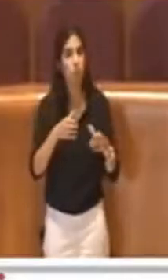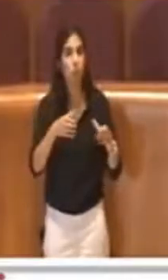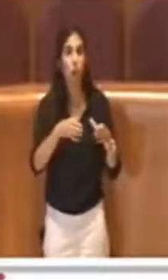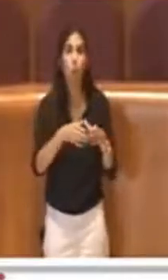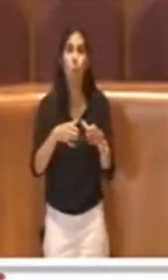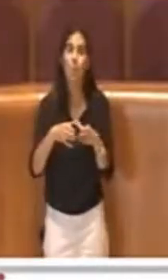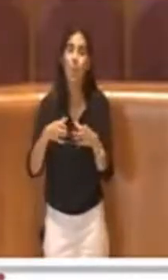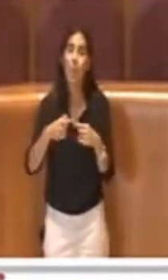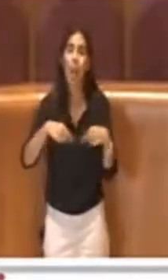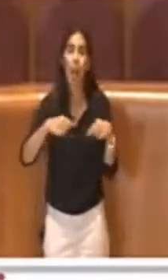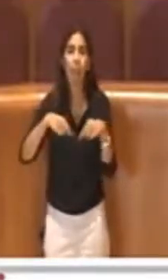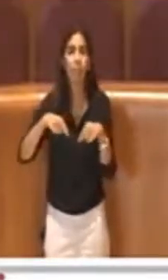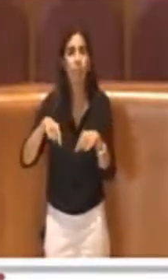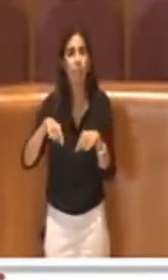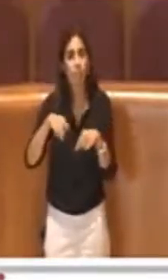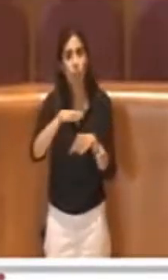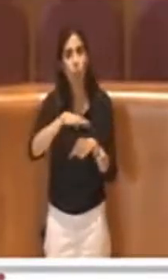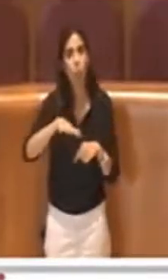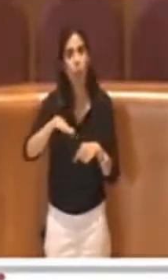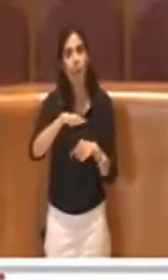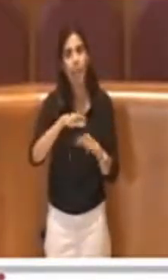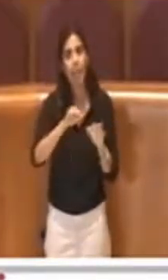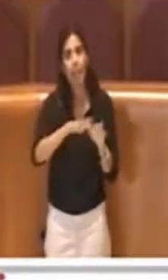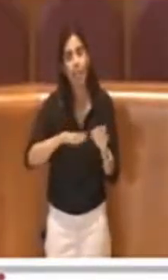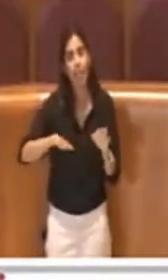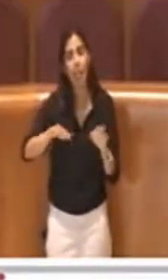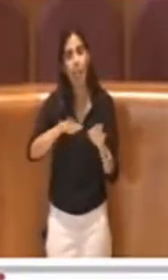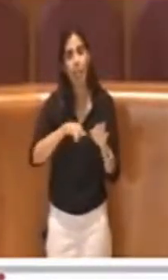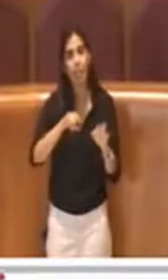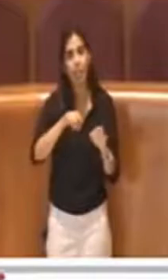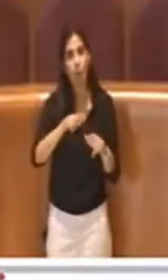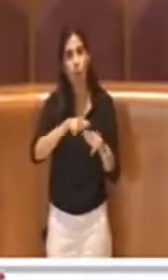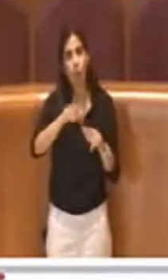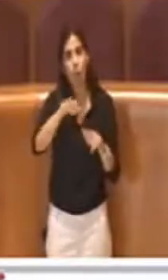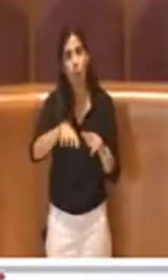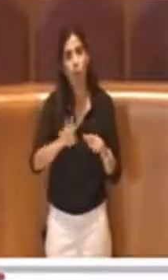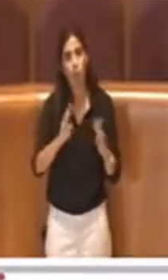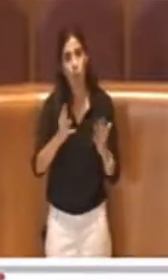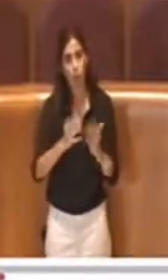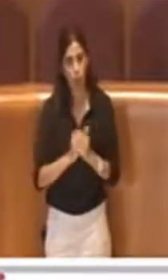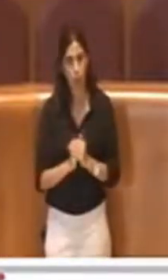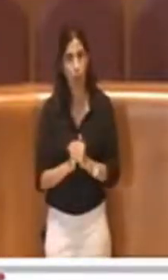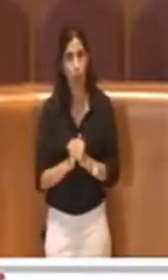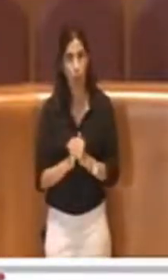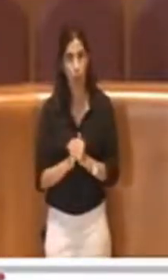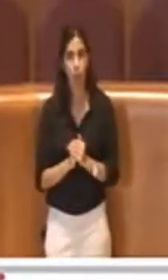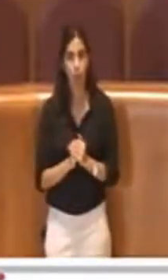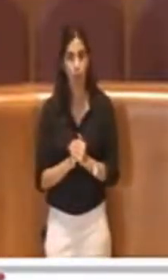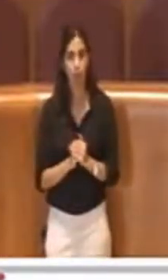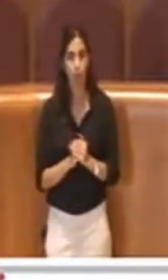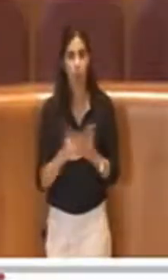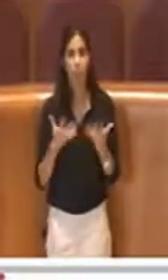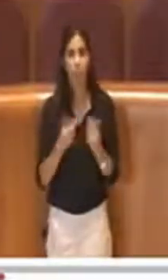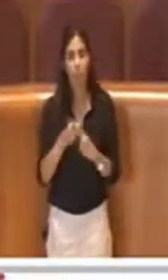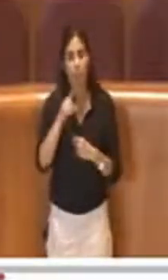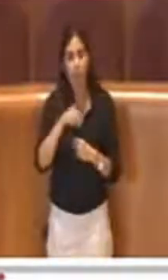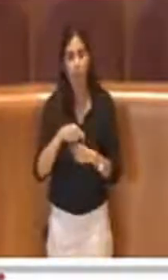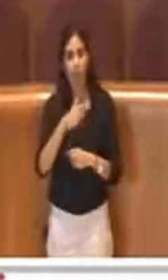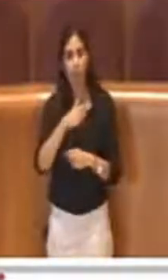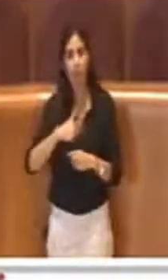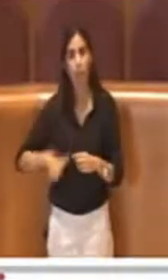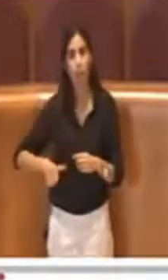territorio, da parte del Municipio Nono, insieme alla consigliere Agnello che